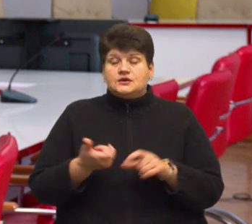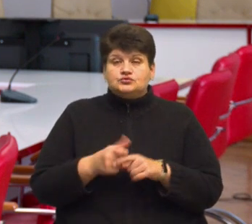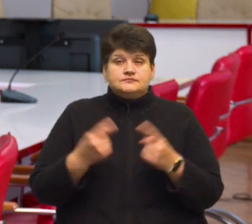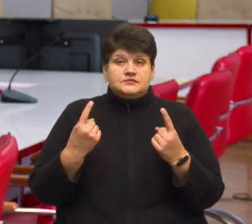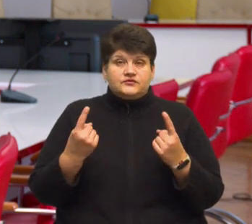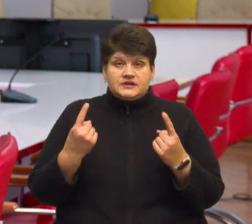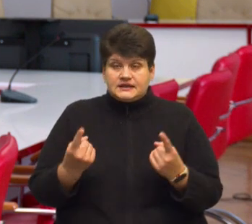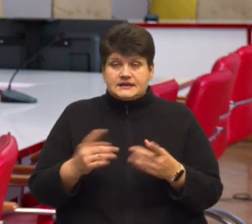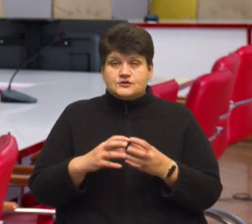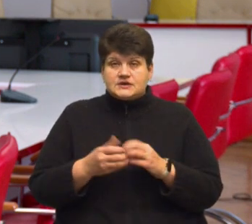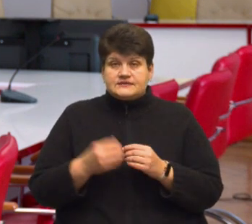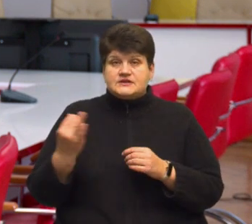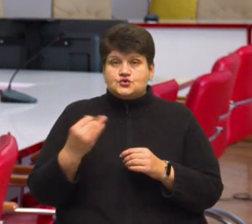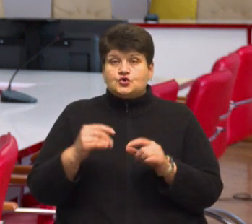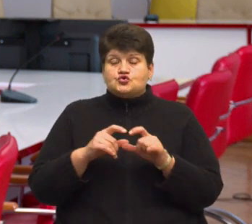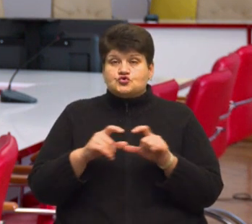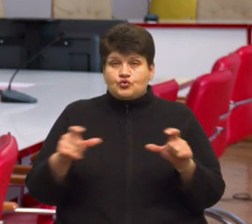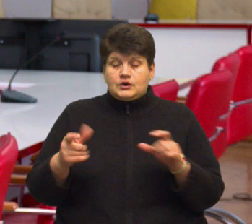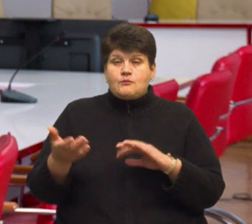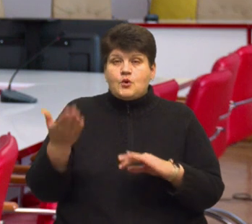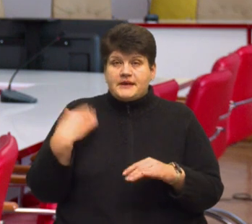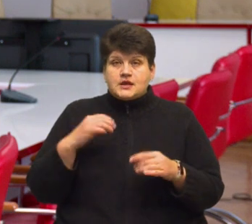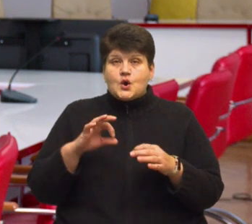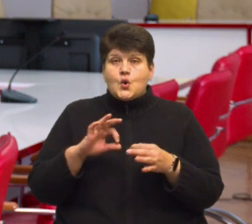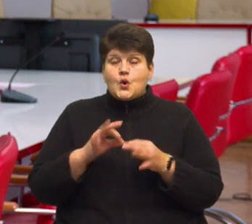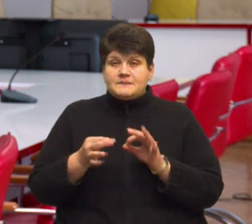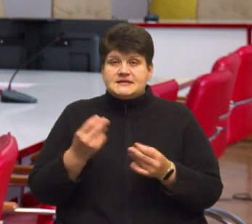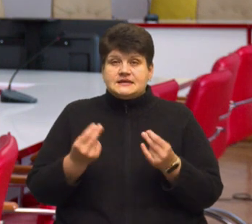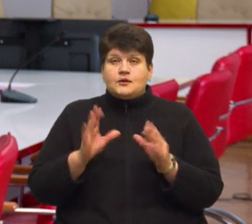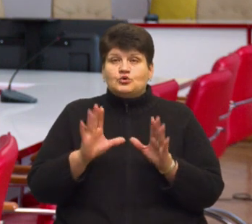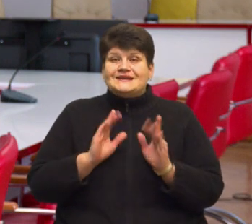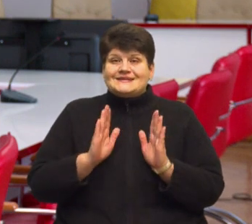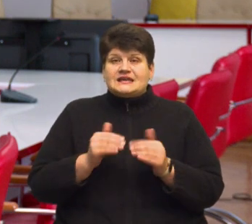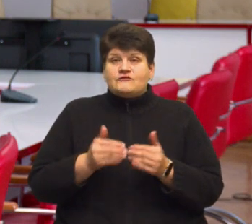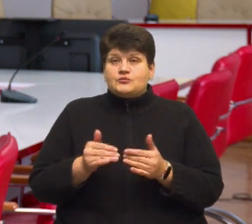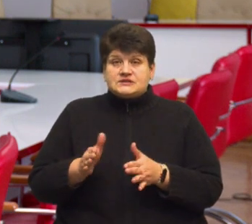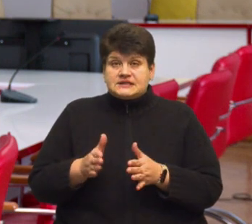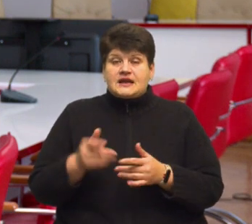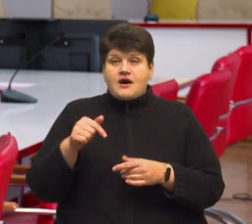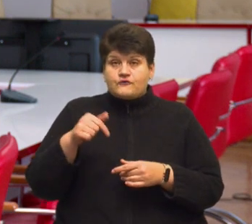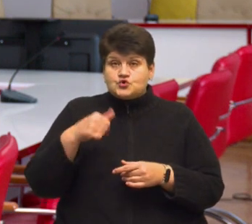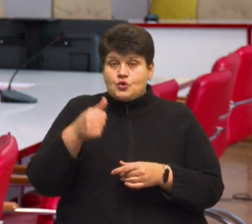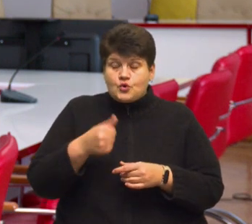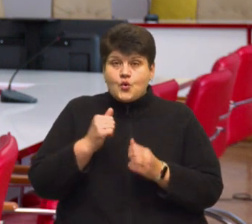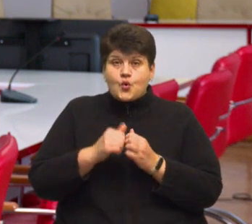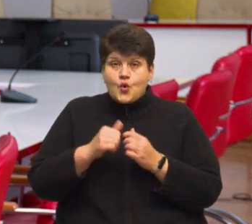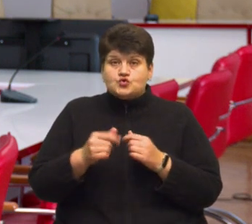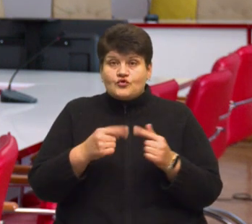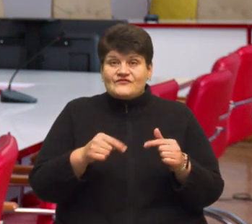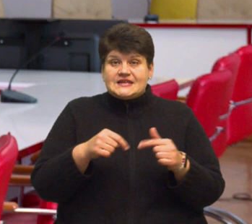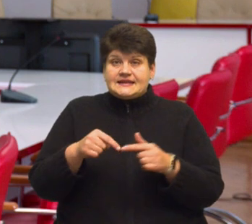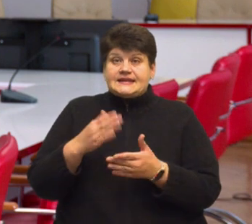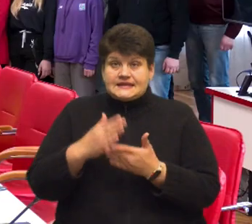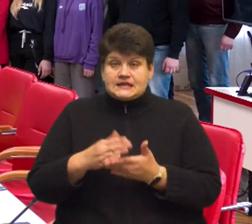історією школи, тому що в попередніх Олімпійських іграх були тільки випускники, не було учнів. А цього року з кожного відділення в нас є